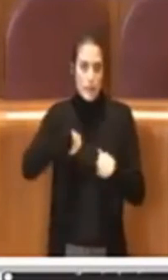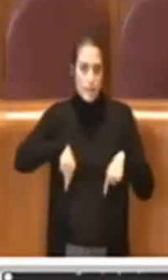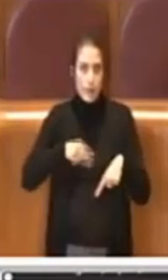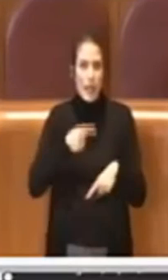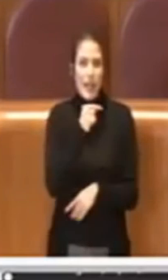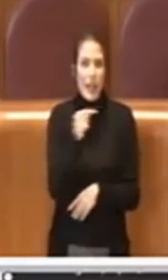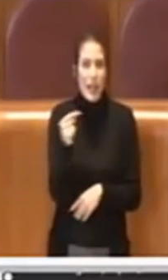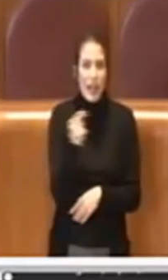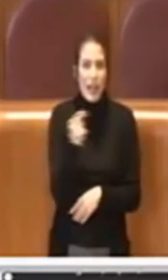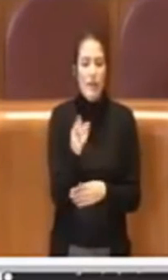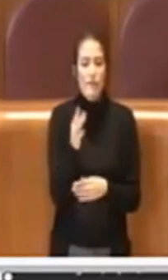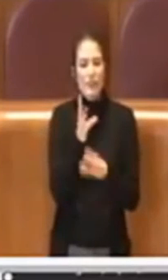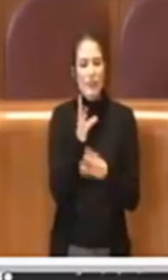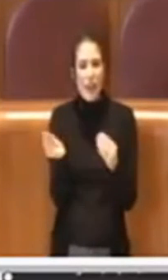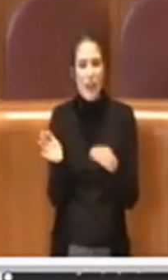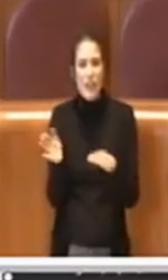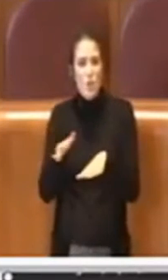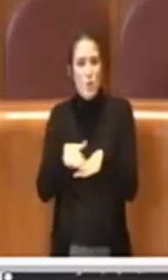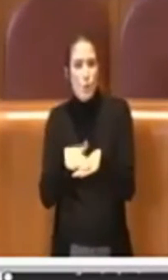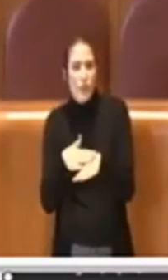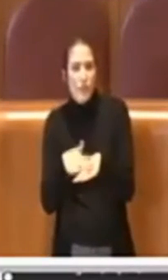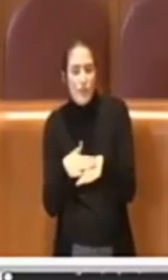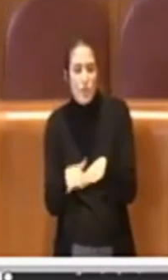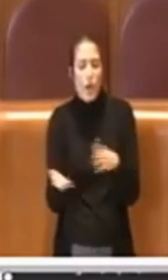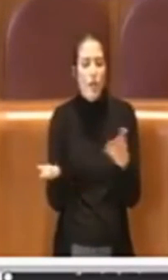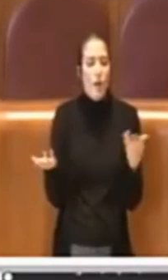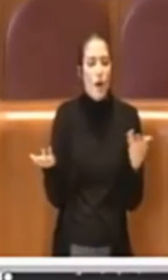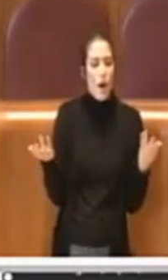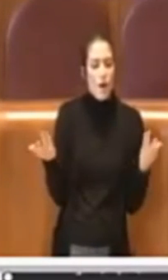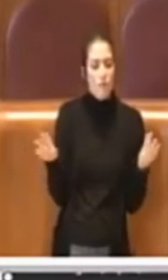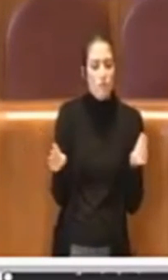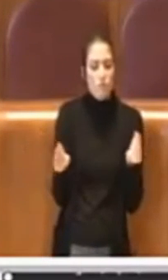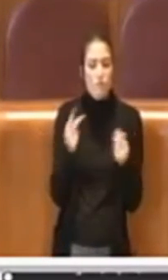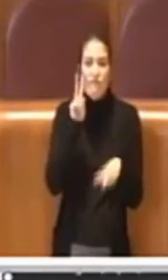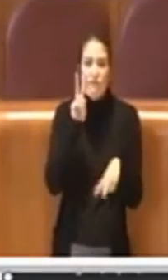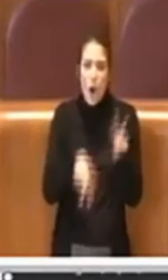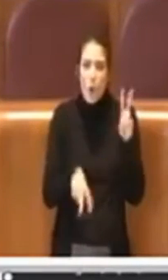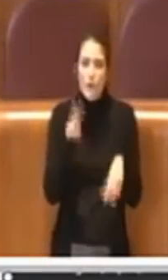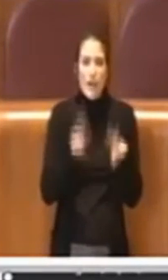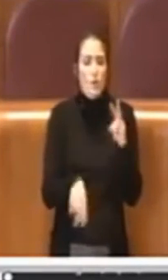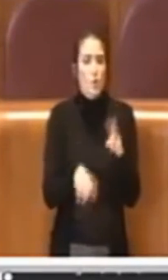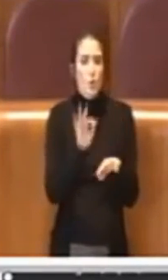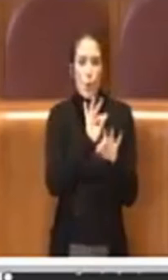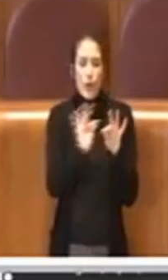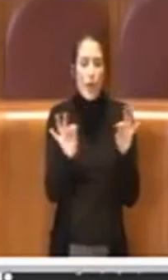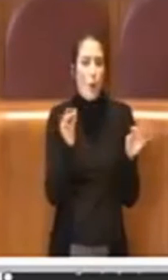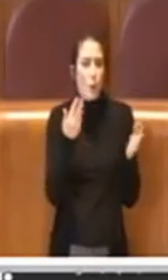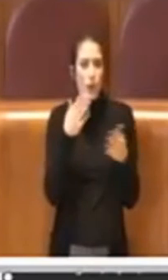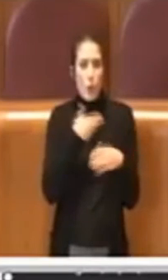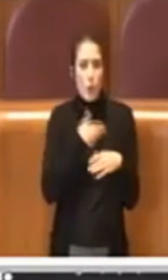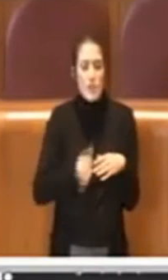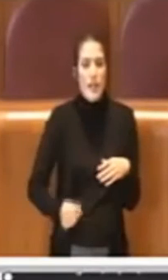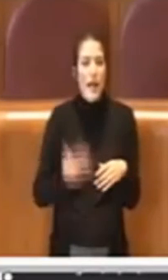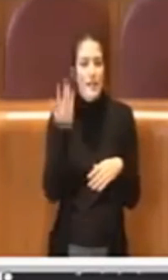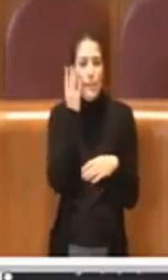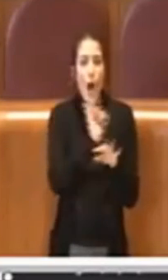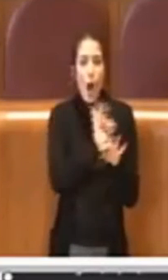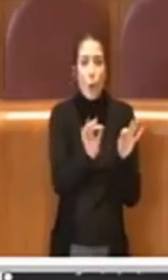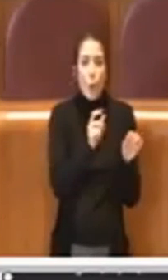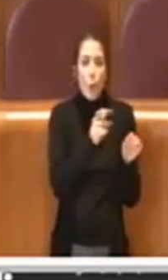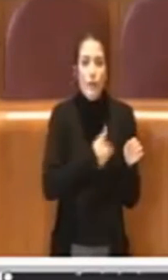approssimazione nelle valutazioni che sono state fatte da diversi consiglieri, per esempio diversi hanno parlato di